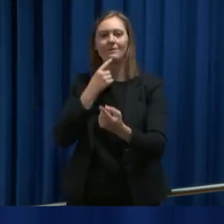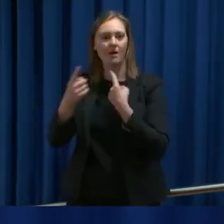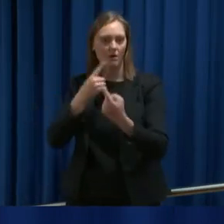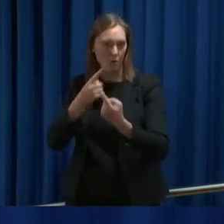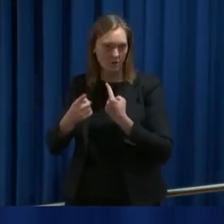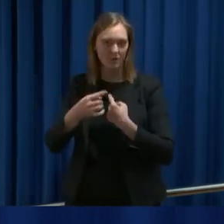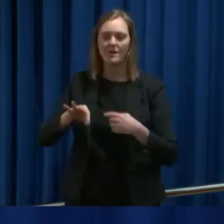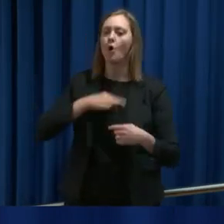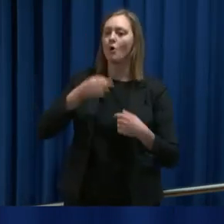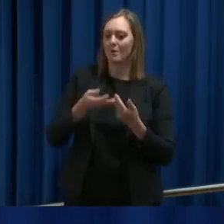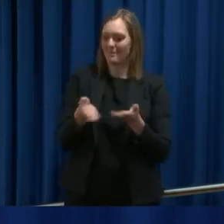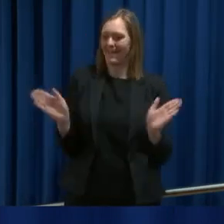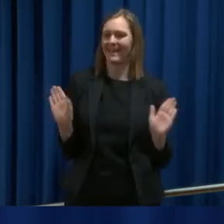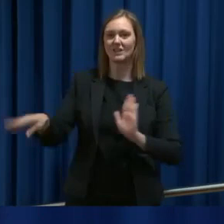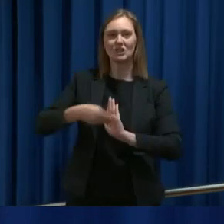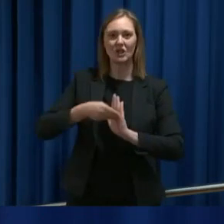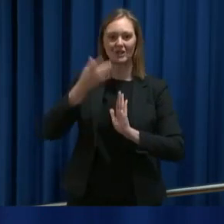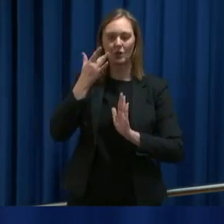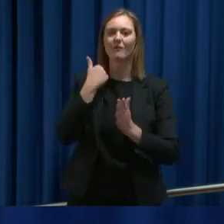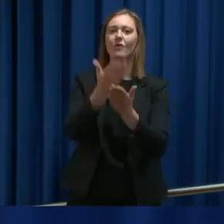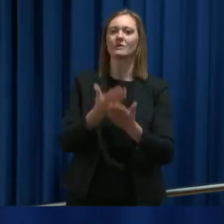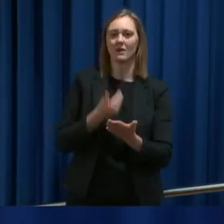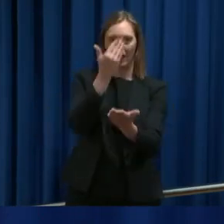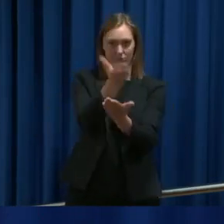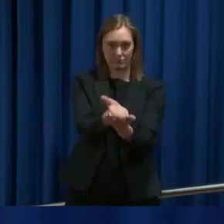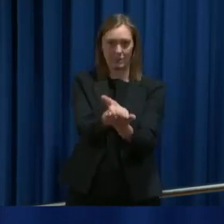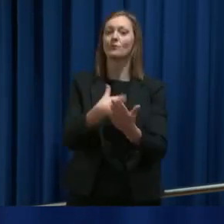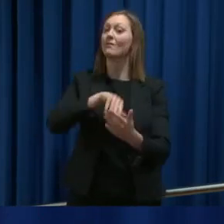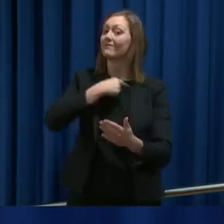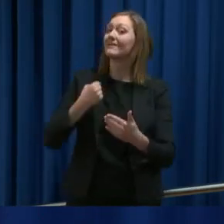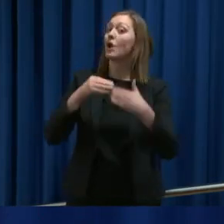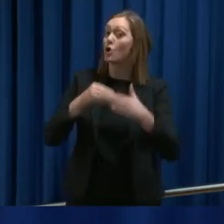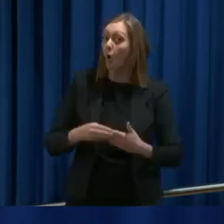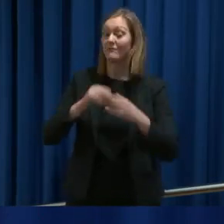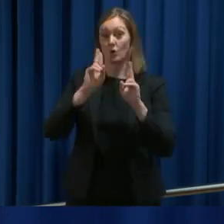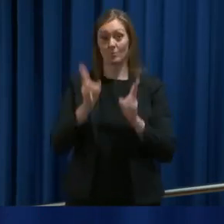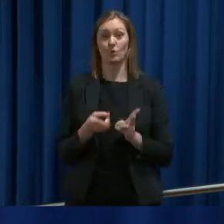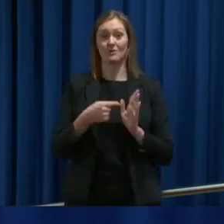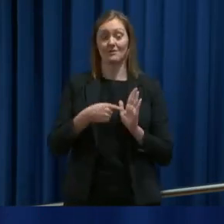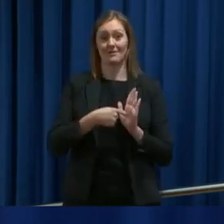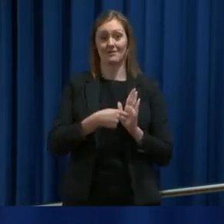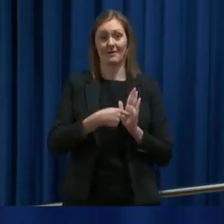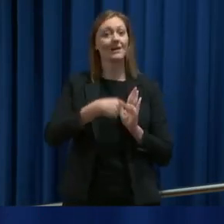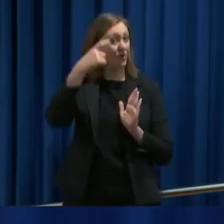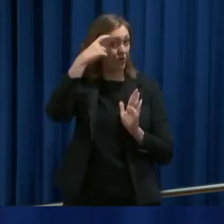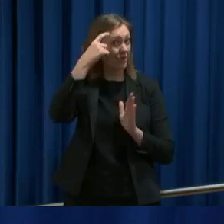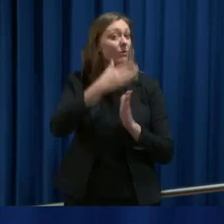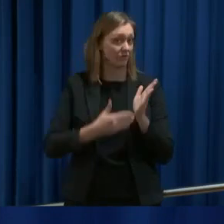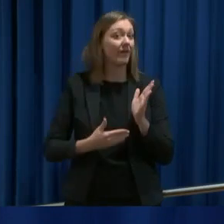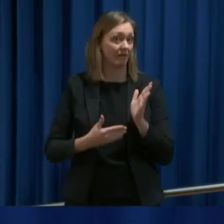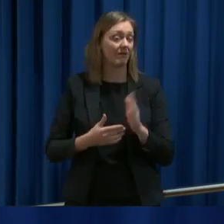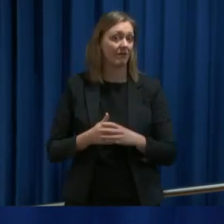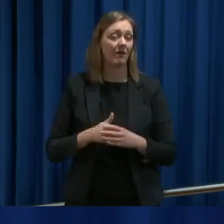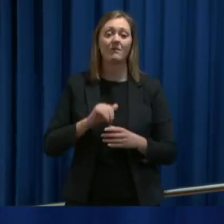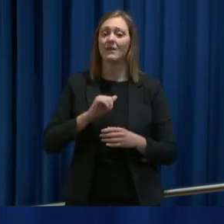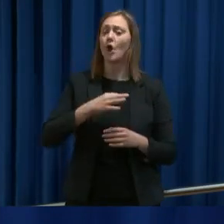Vi håper på bred støtte når vi legger frem forslaget, og vi lover å bruke dette lovverket med klokskap. Det